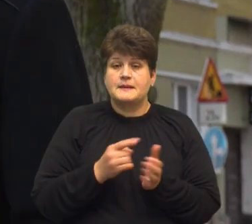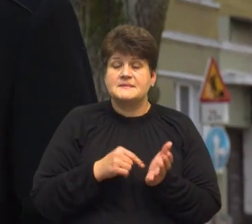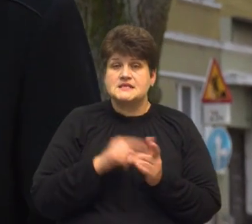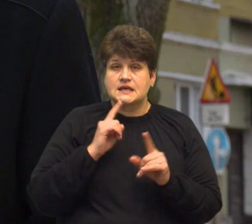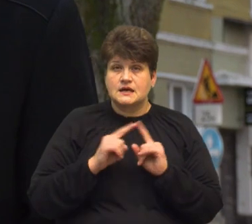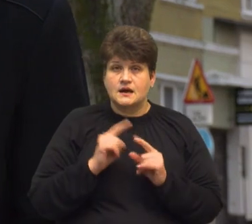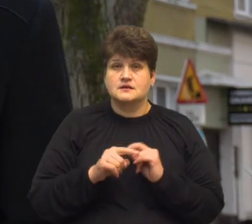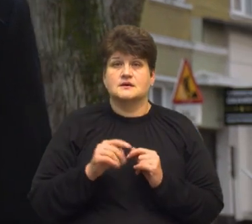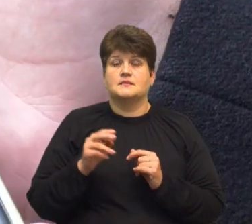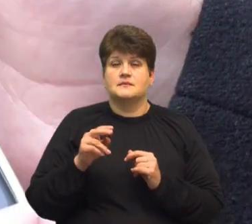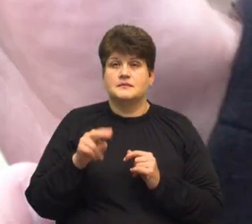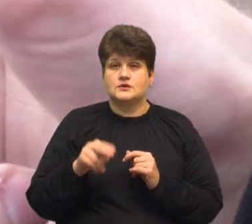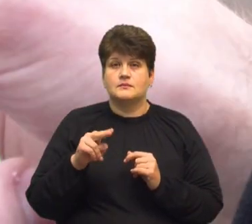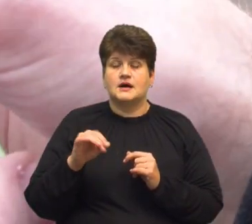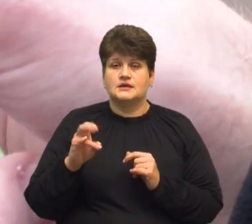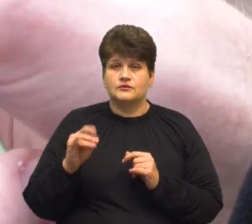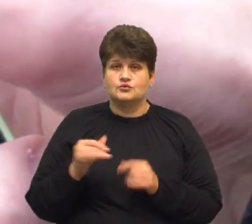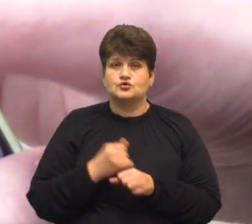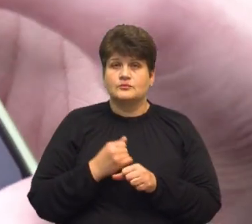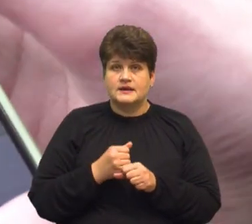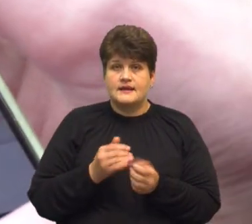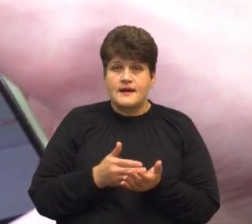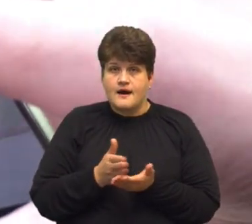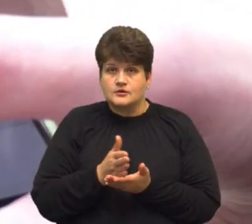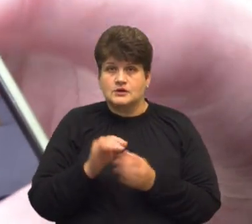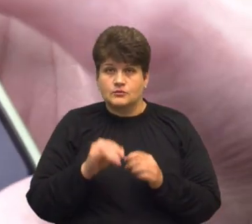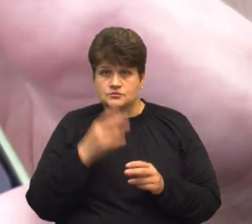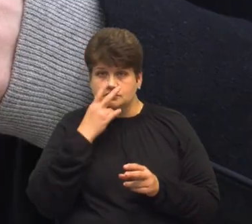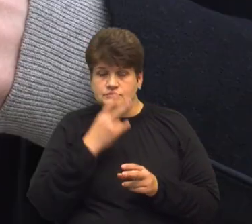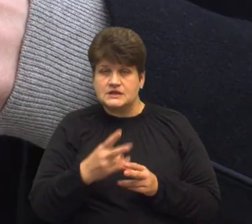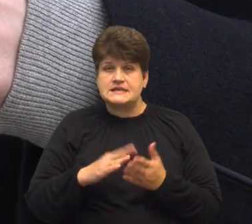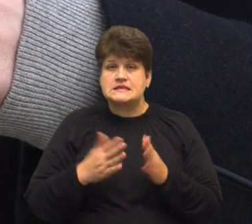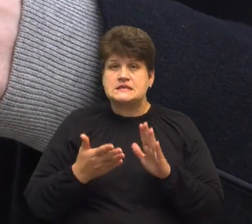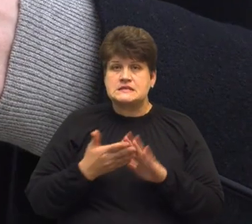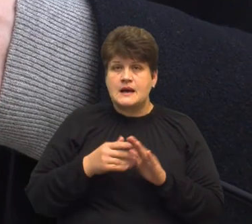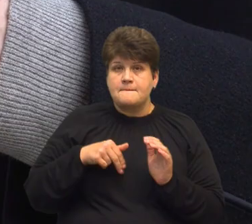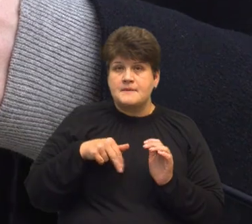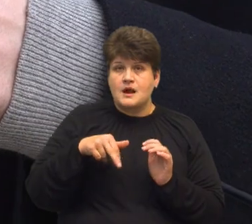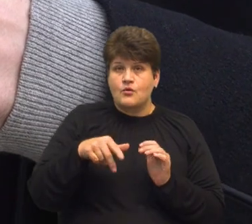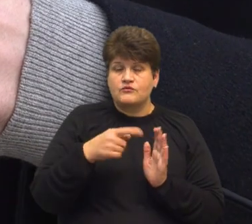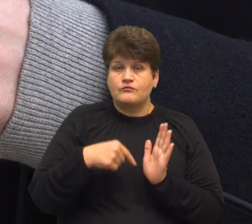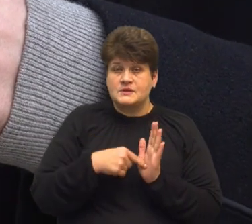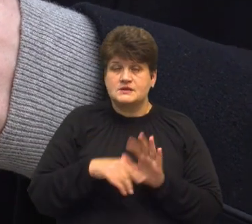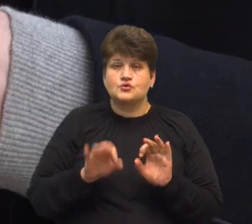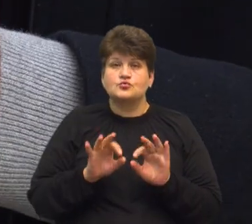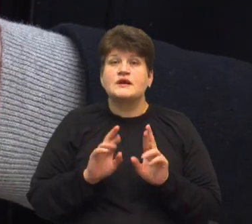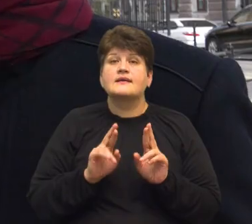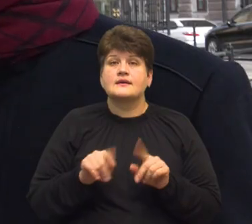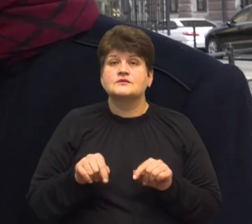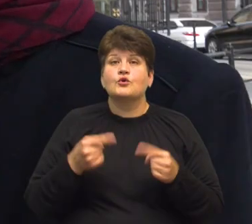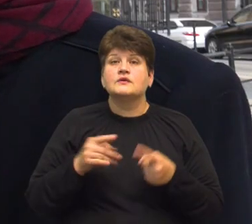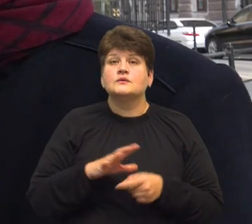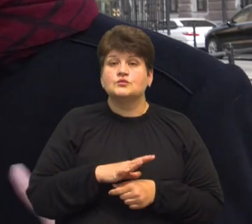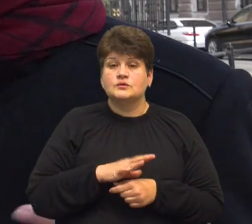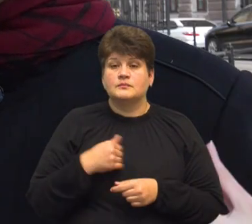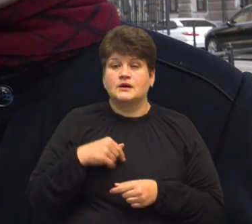Пановиком розробили інтерактивну карту, де можна відслідкувати стан пішохідних переходів у місті. Петро розповідає, як її створювали. Ми